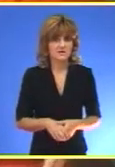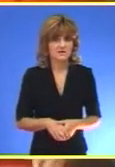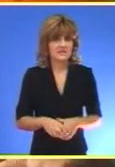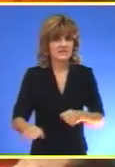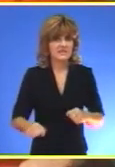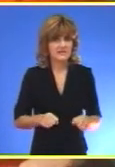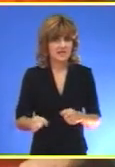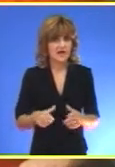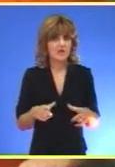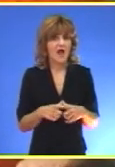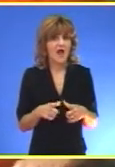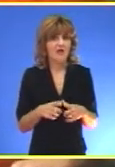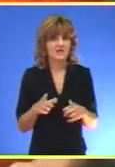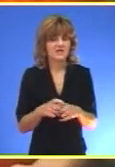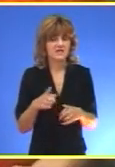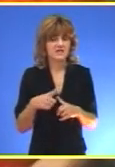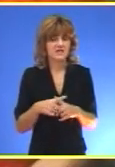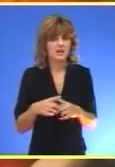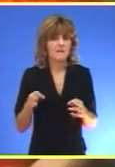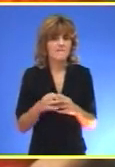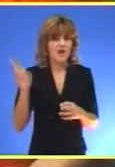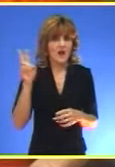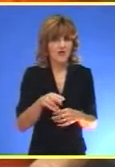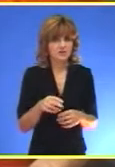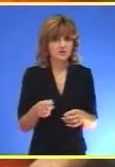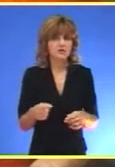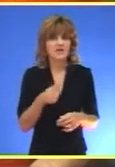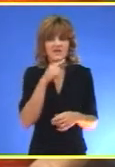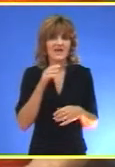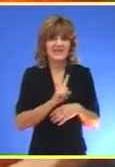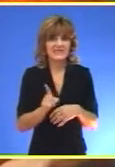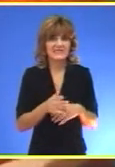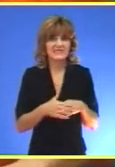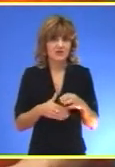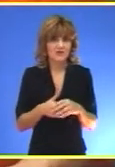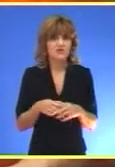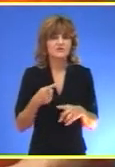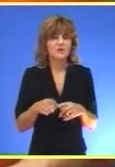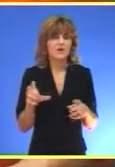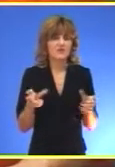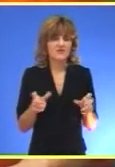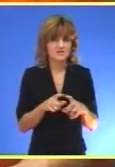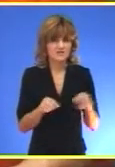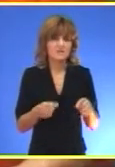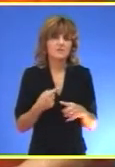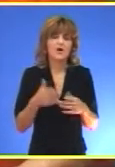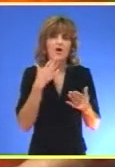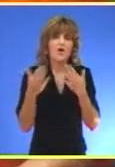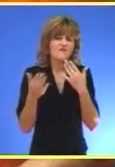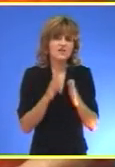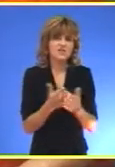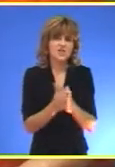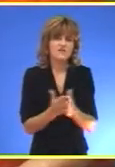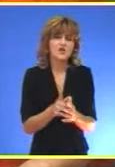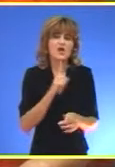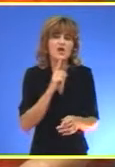Direktor ADTH Upalić Obrad Bogdanović Nezadovoljan je izveštajem Juveku televizije sa konferencije za novinare Koji je organizovao